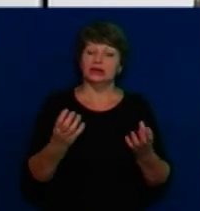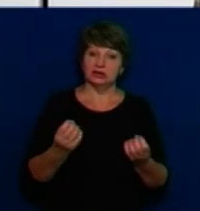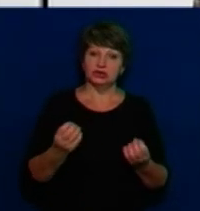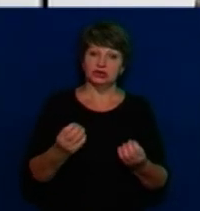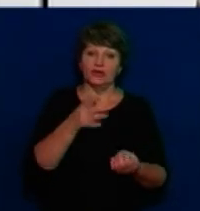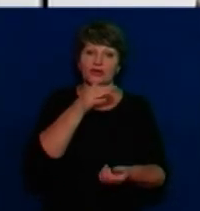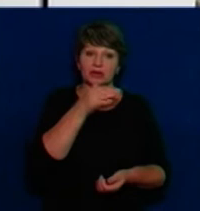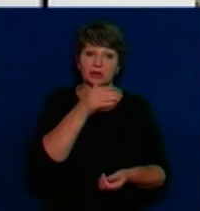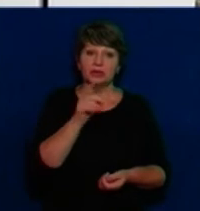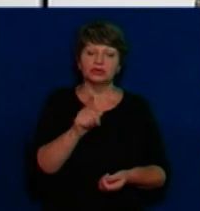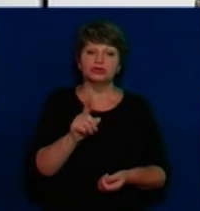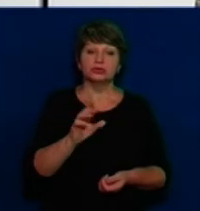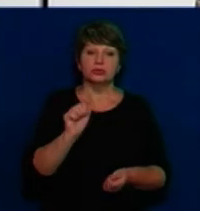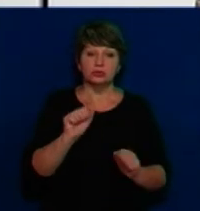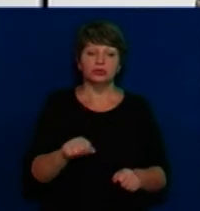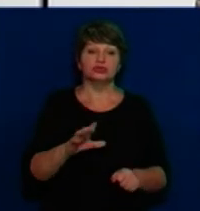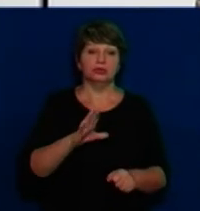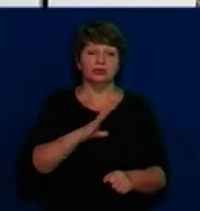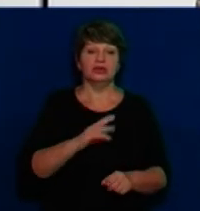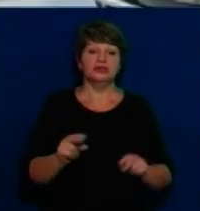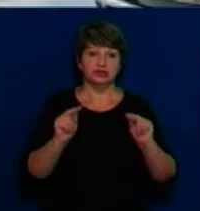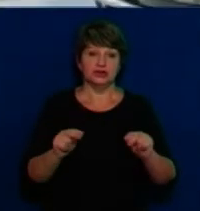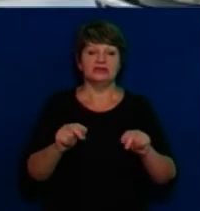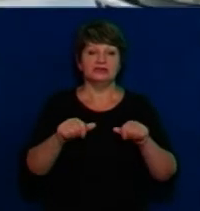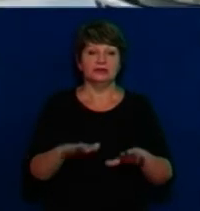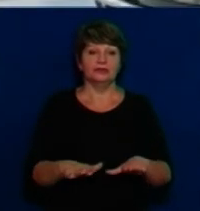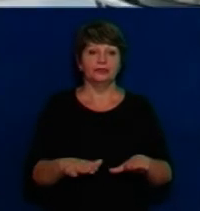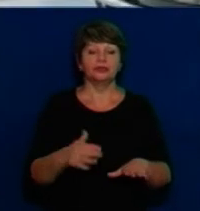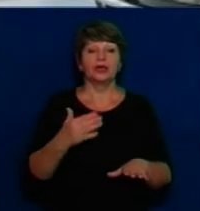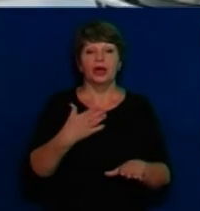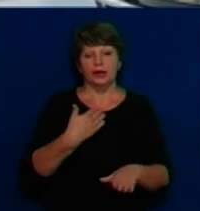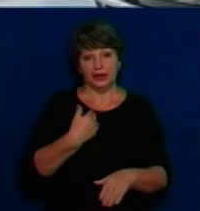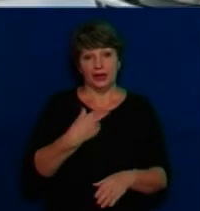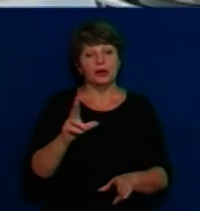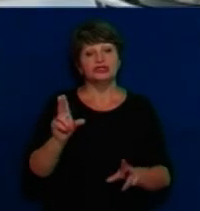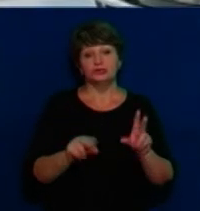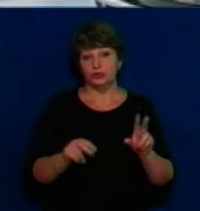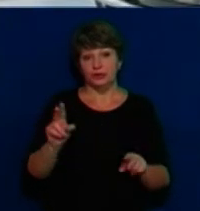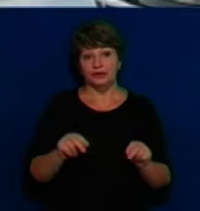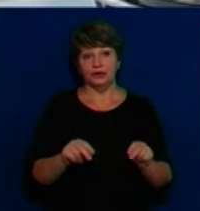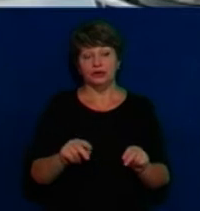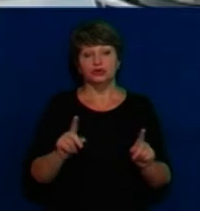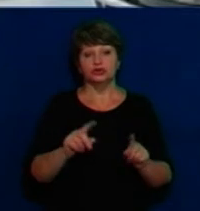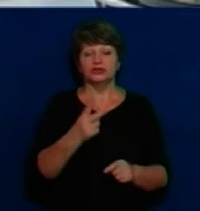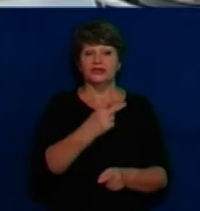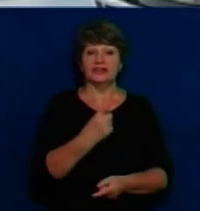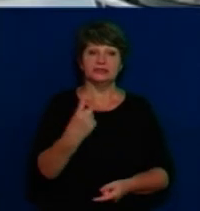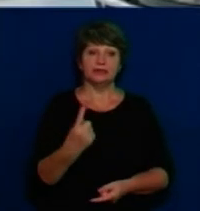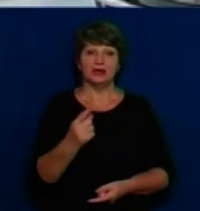пересвідчитися, що все відбувається прозоро? Я сподіваюся, що так, як і планувалося під час сесії, які лунали думки про те, що 21